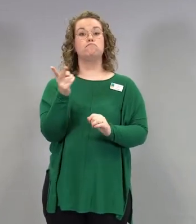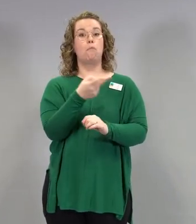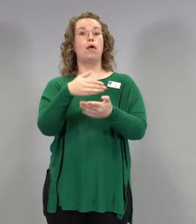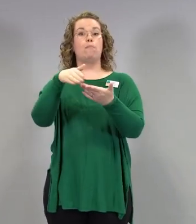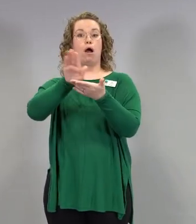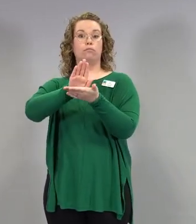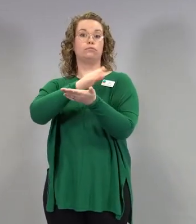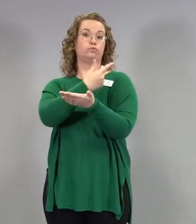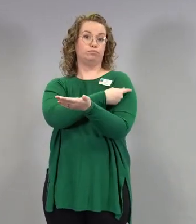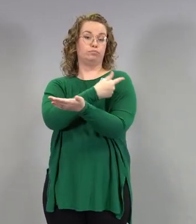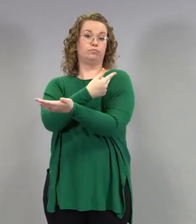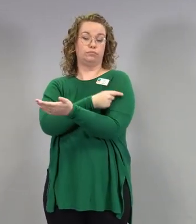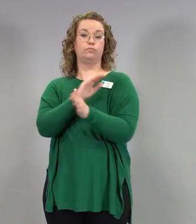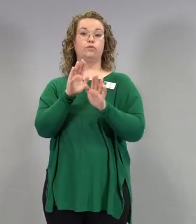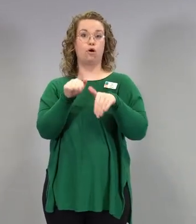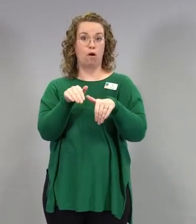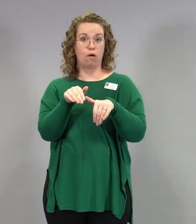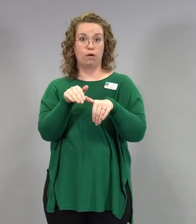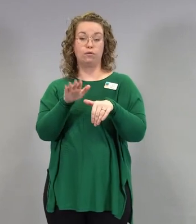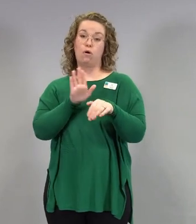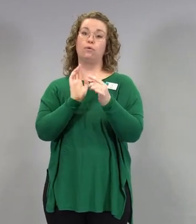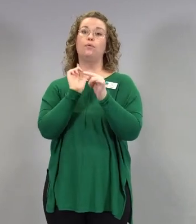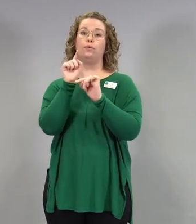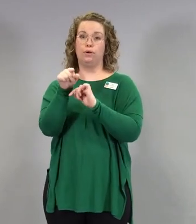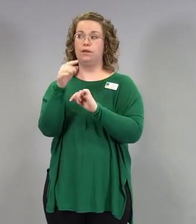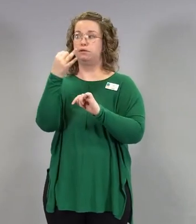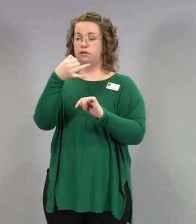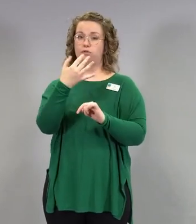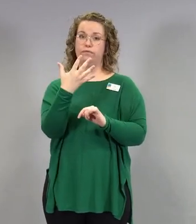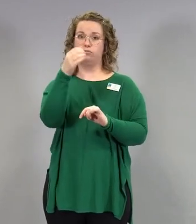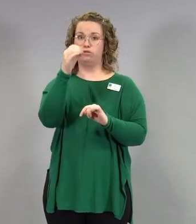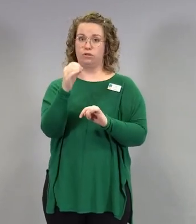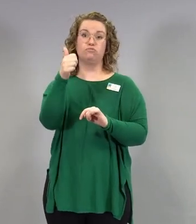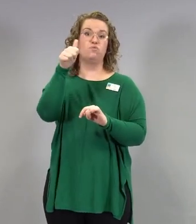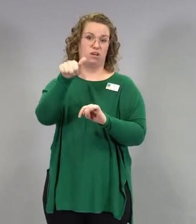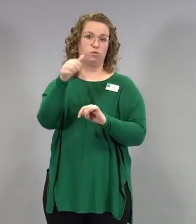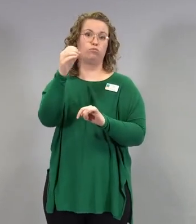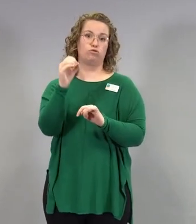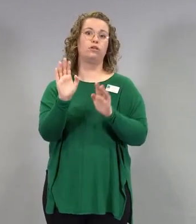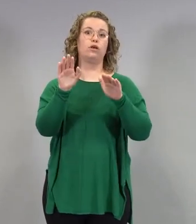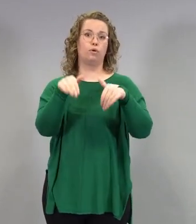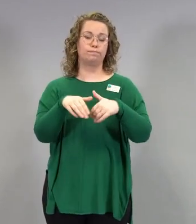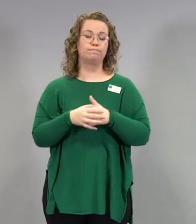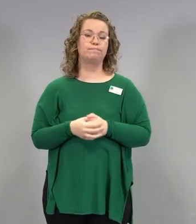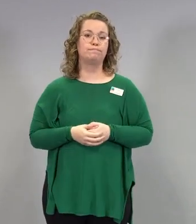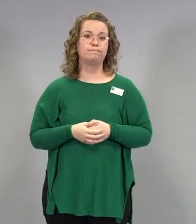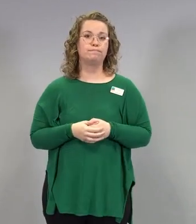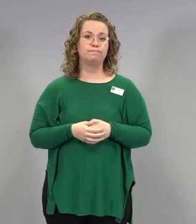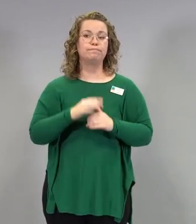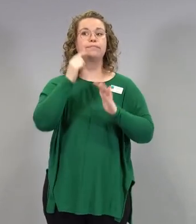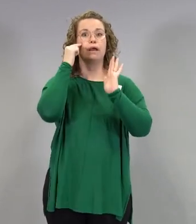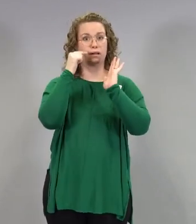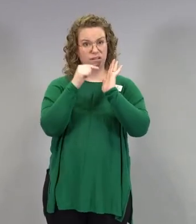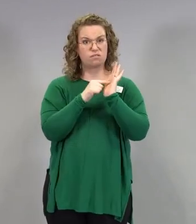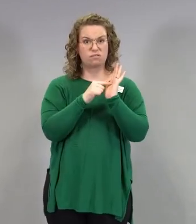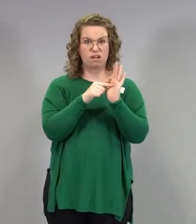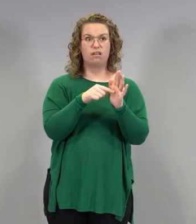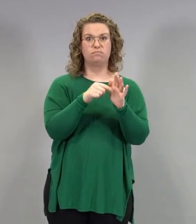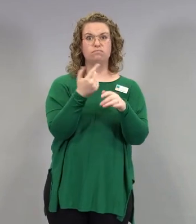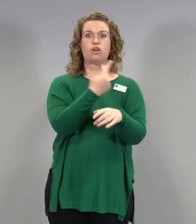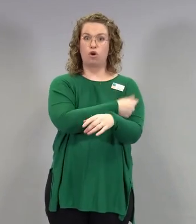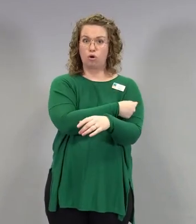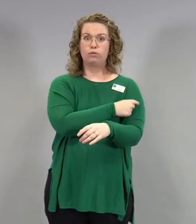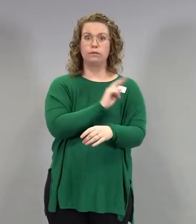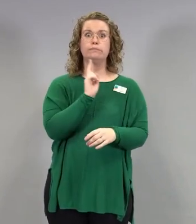prosentin tehossa. Että kyllä ainakin nämä RNA-rokotteet on sairaalahoitoista infektiota vastaan äärimmäisen